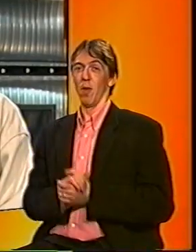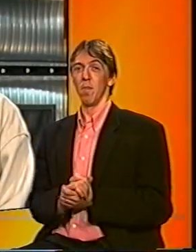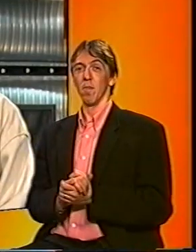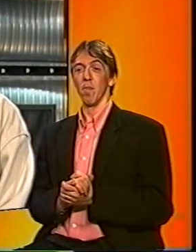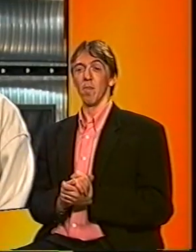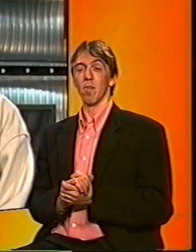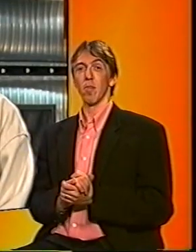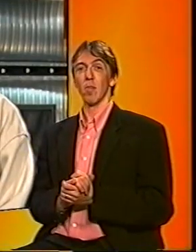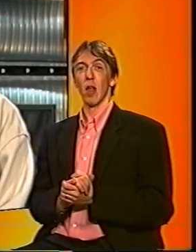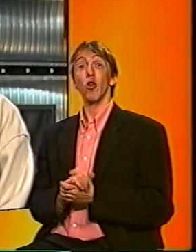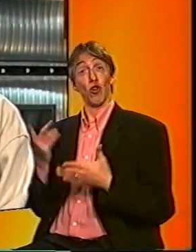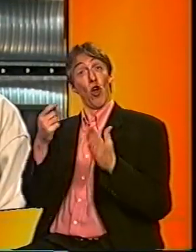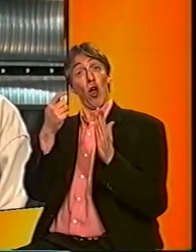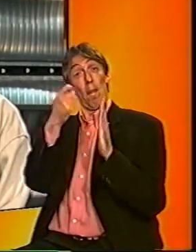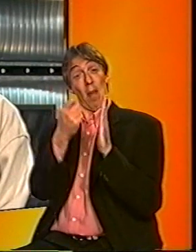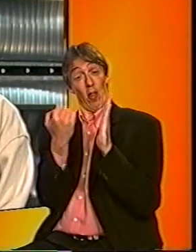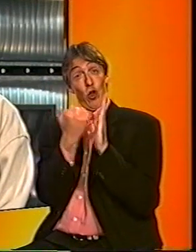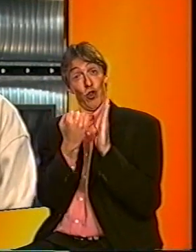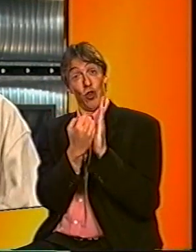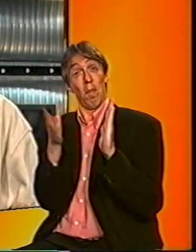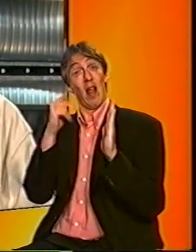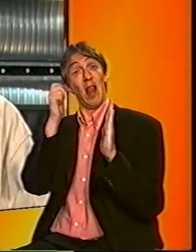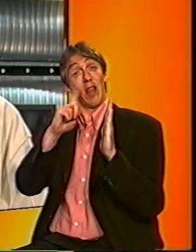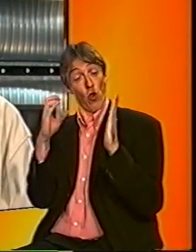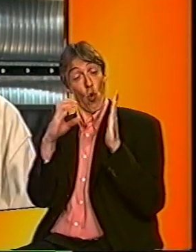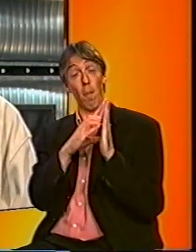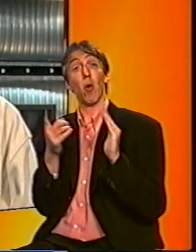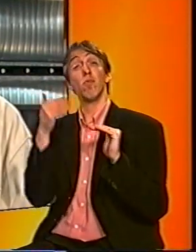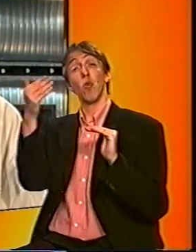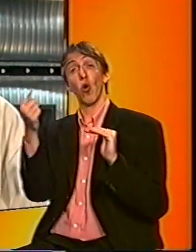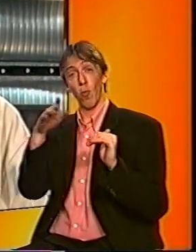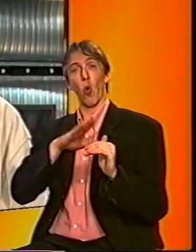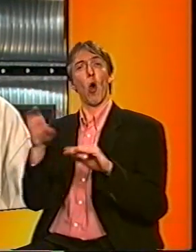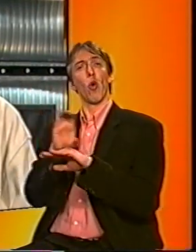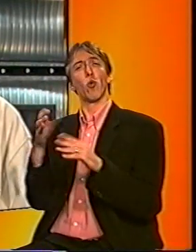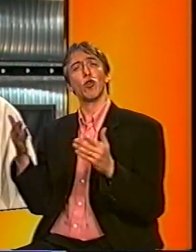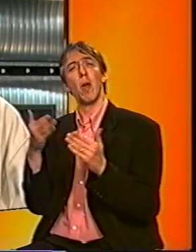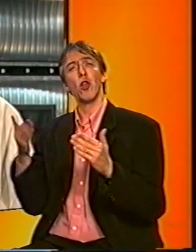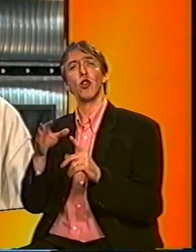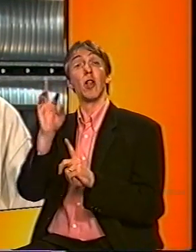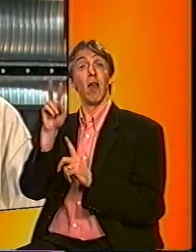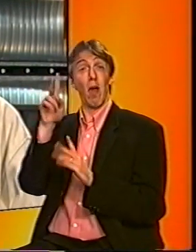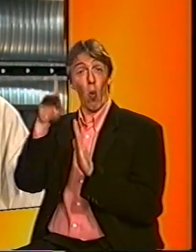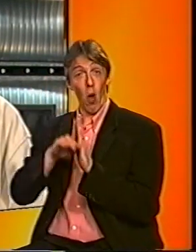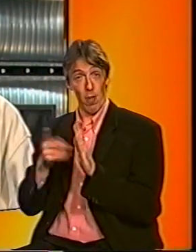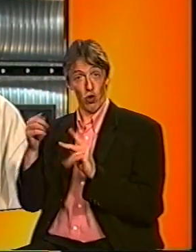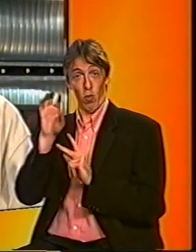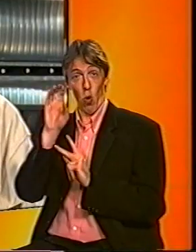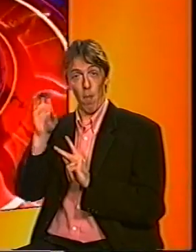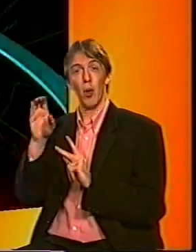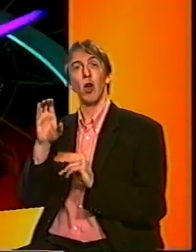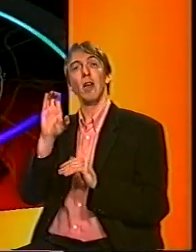De plaatjes met daarbij de leeftijd zul je straks ook tegenkomen bij computerspelletjes, televisieprogramma's en cd-roms.